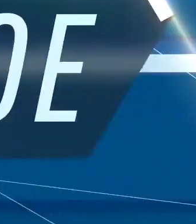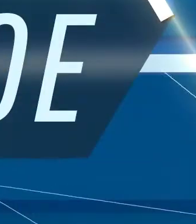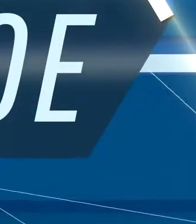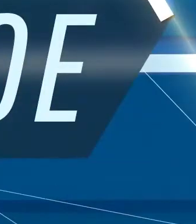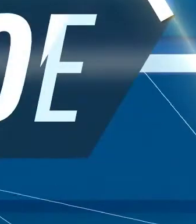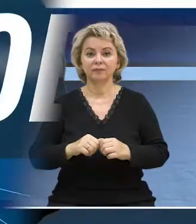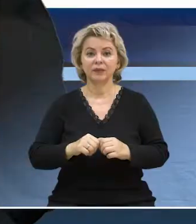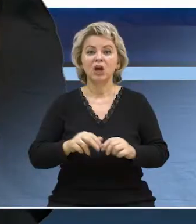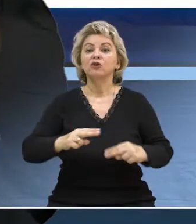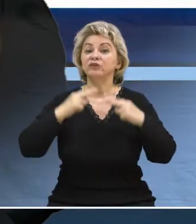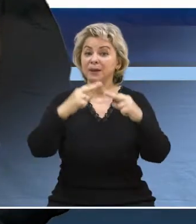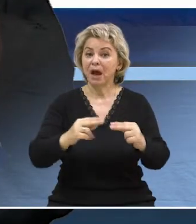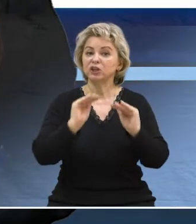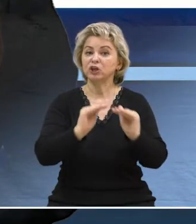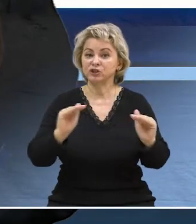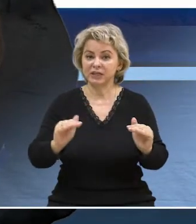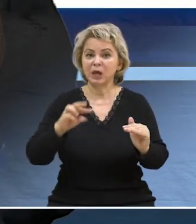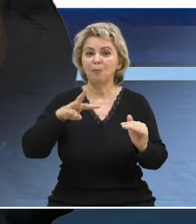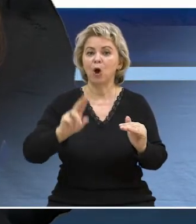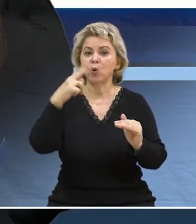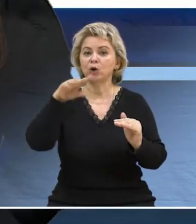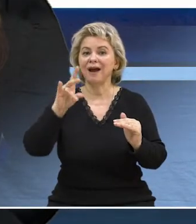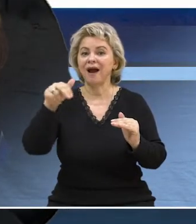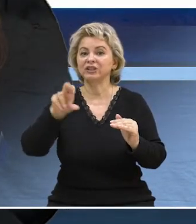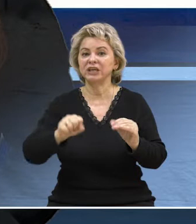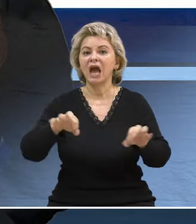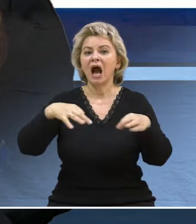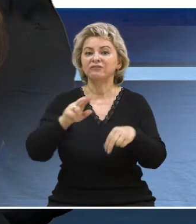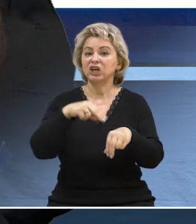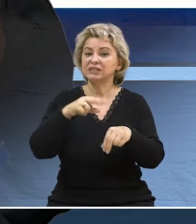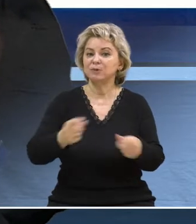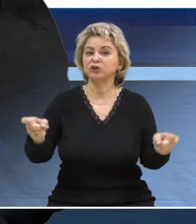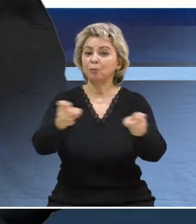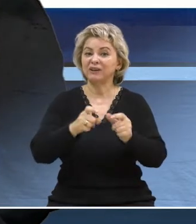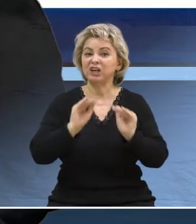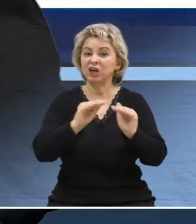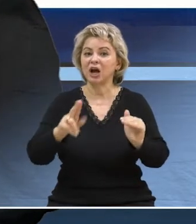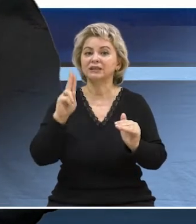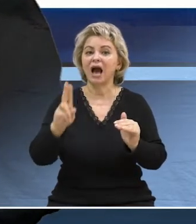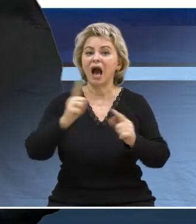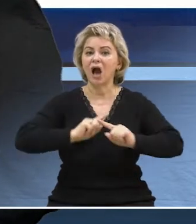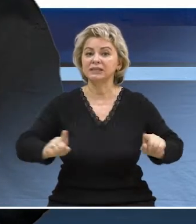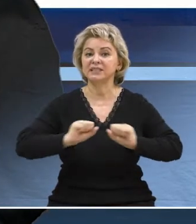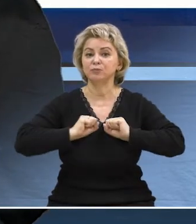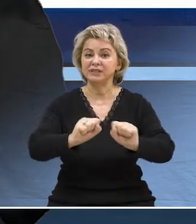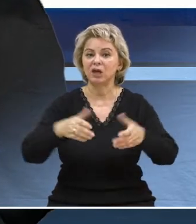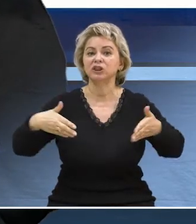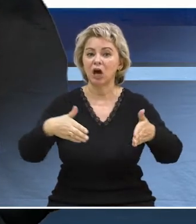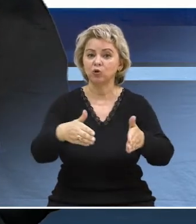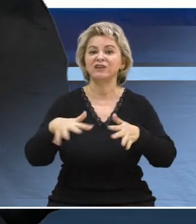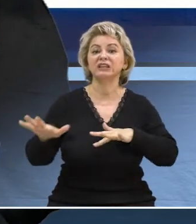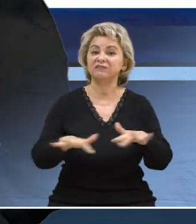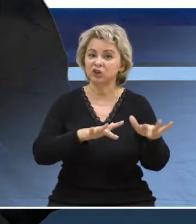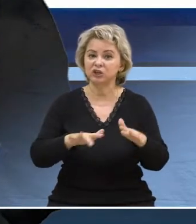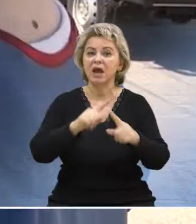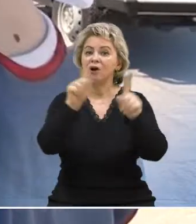местное». Внимание, дети! В Матвеевом кургане автоинспекторы привлекают школьников к акциям по безопасности